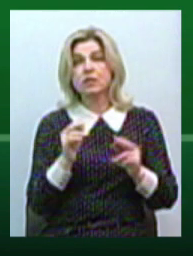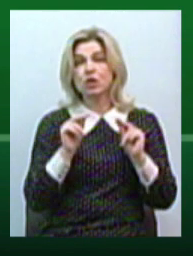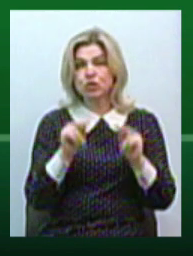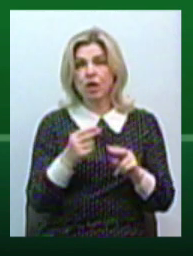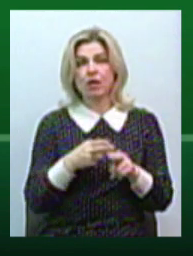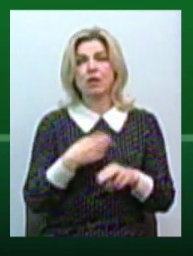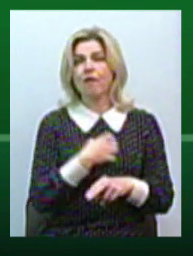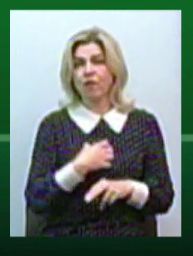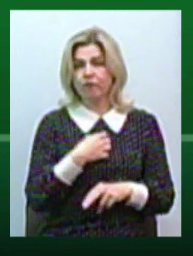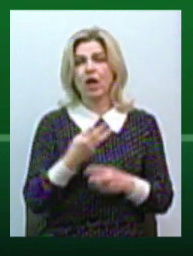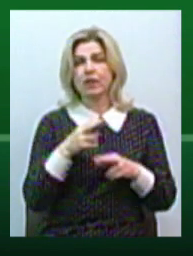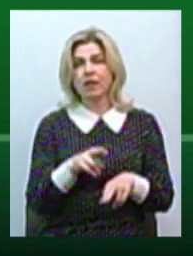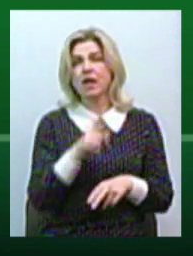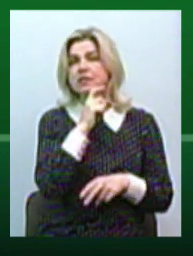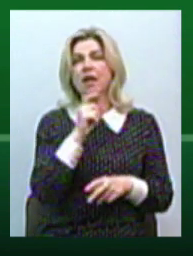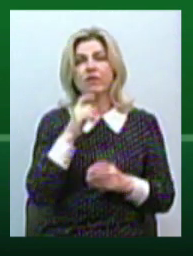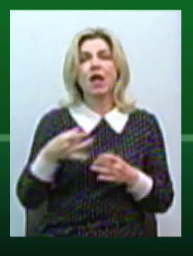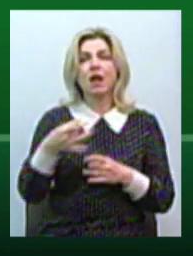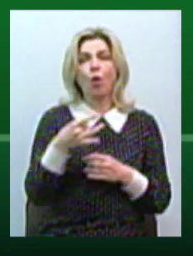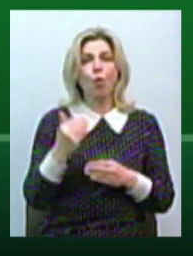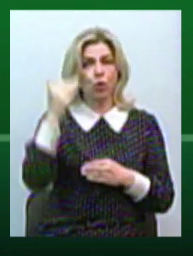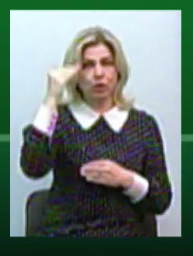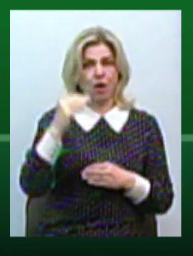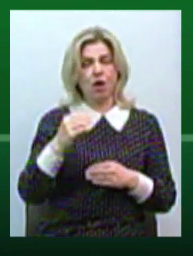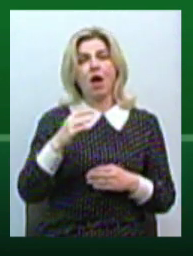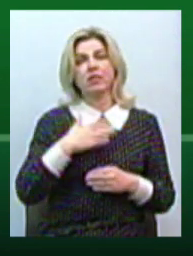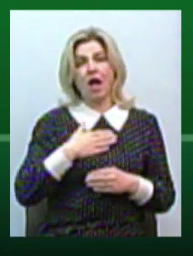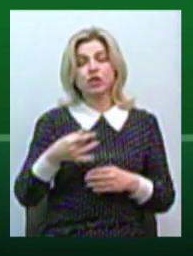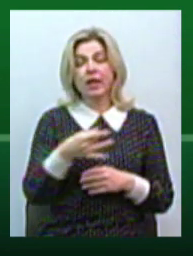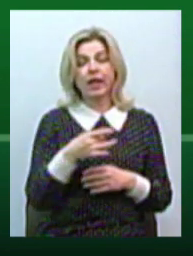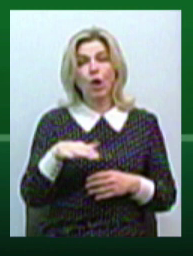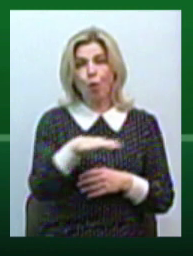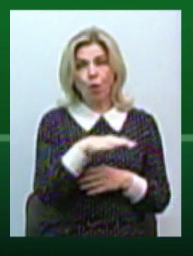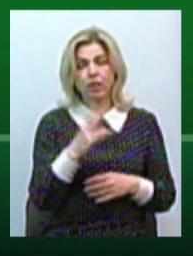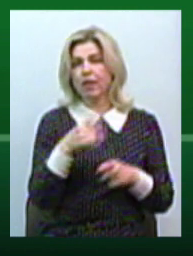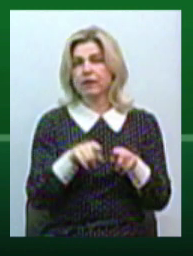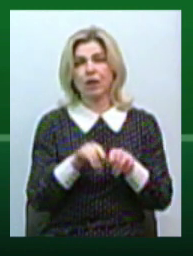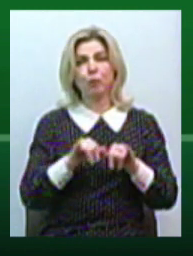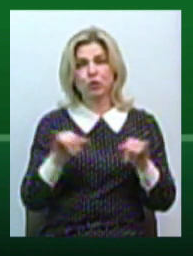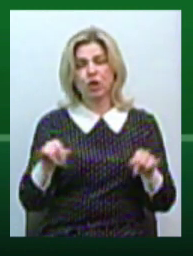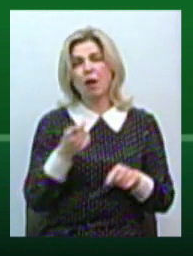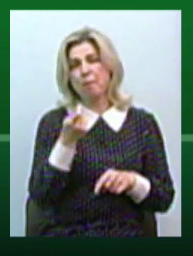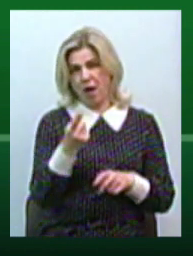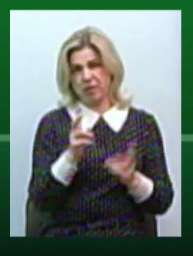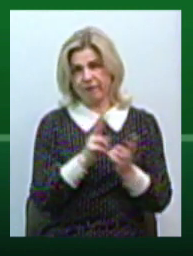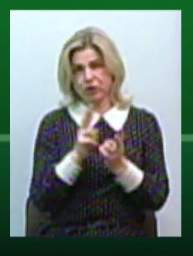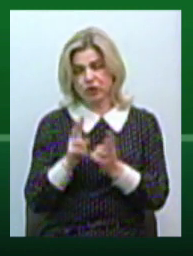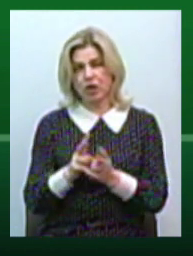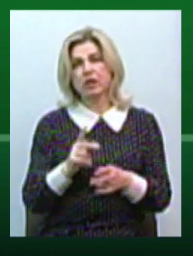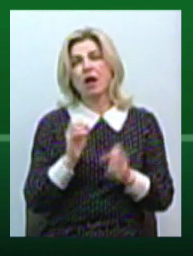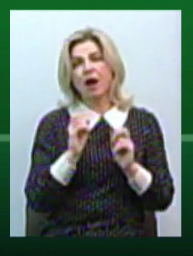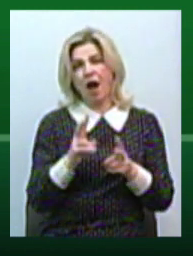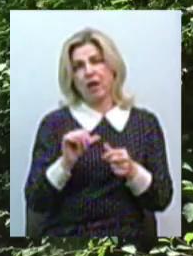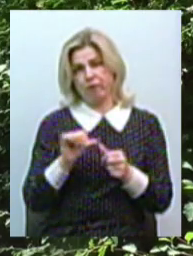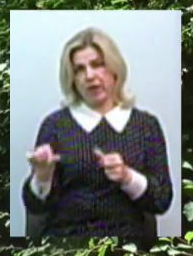актуальніше для північніших регіонів країни. У нашому регіоні вони не так поширені, рідше зустрічаються, скоріше, як